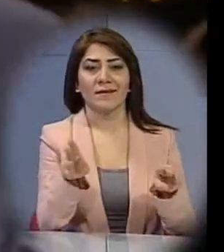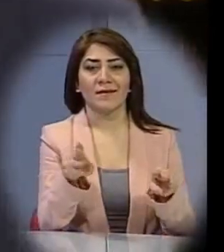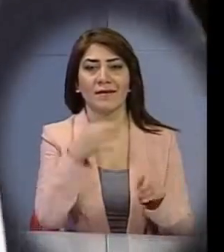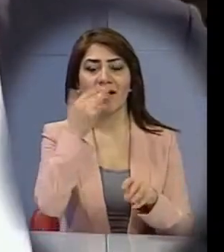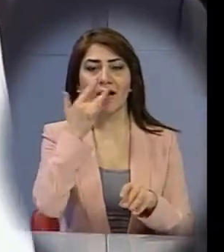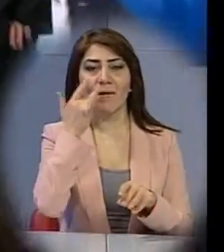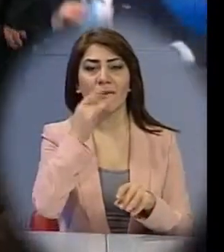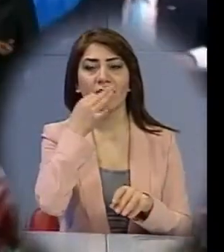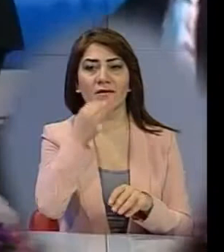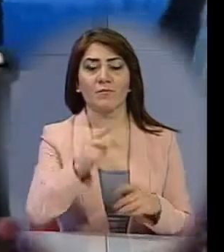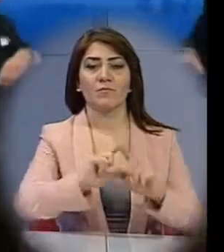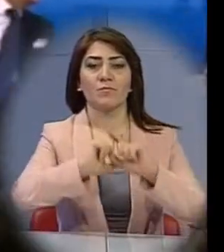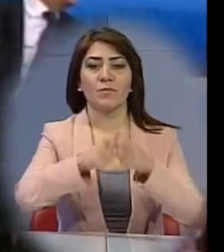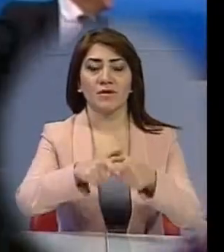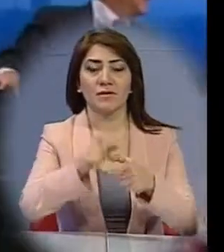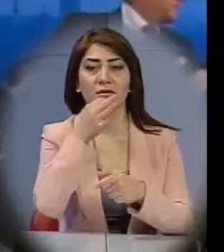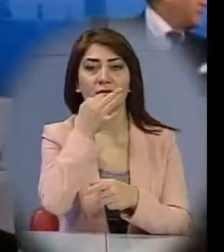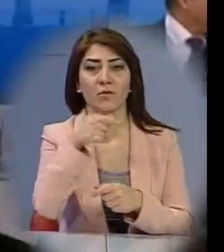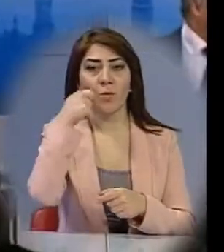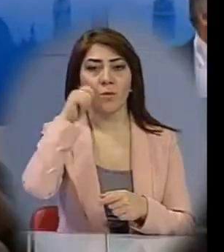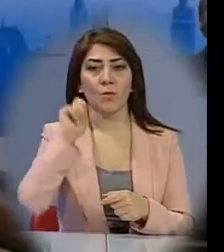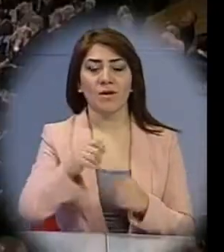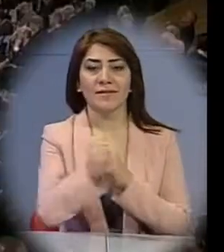ամերիկյան կողմին պնդումներին հայտ տարարել է, թե